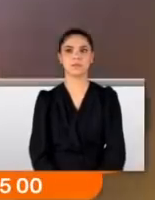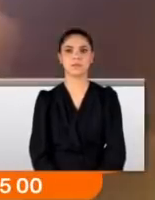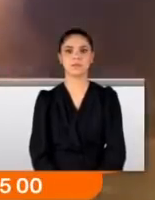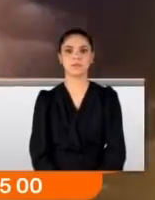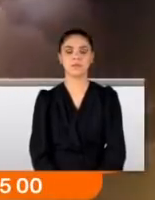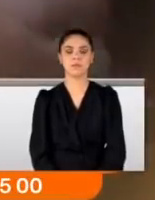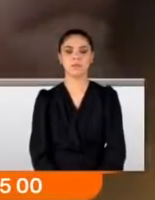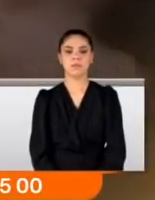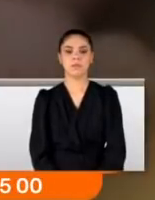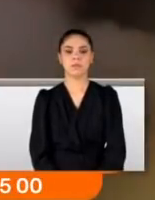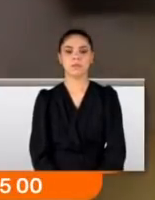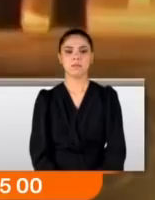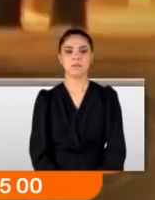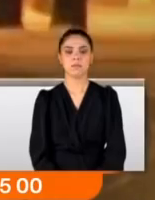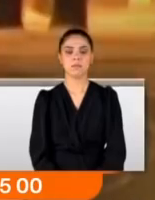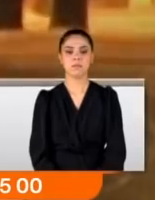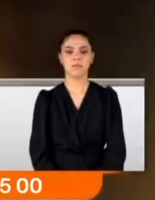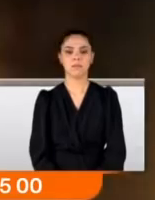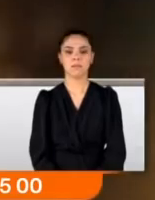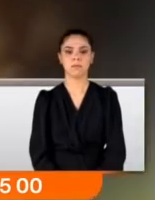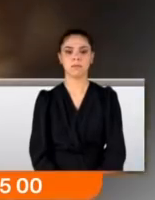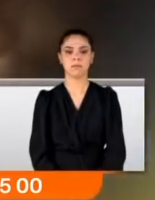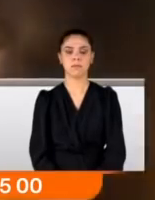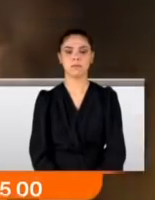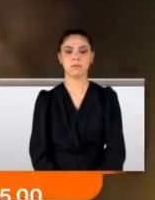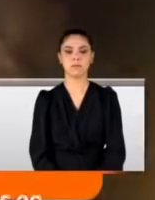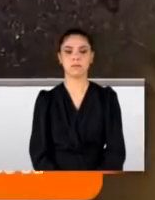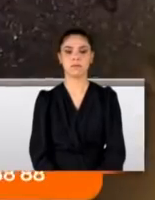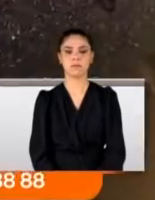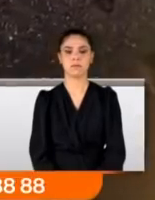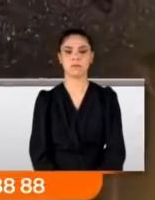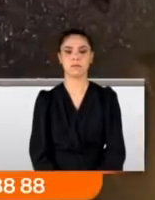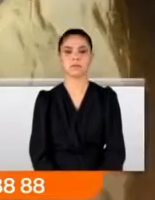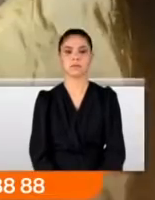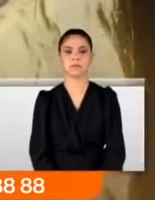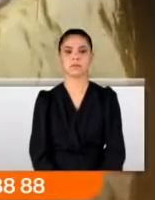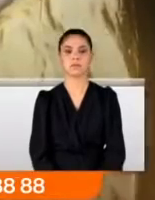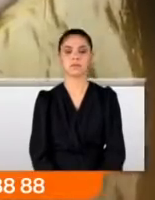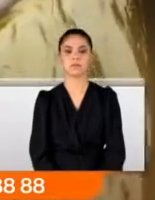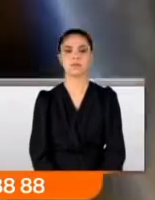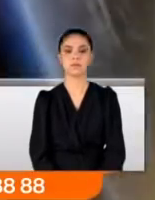Milli Uzay Programımızı tüm dünyaya ilan ediyor. Ve diyorum ki